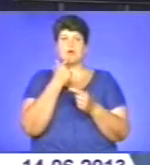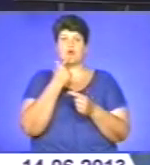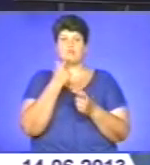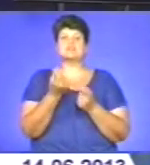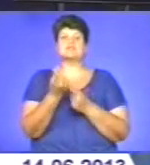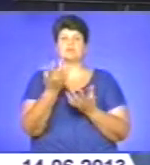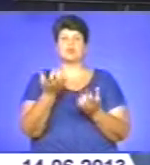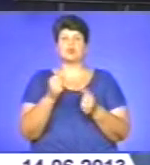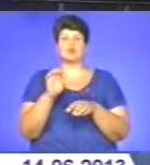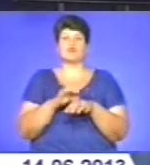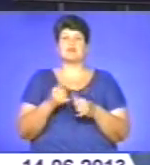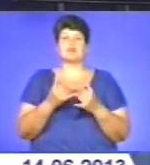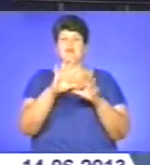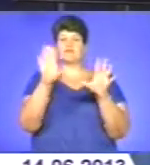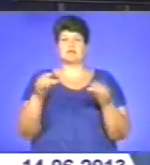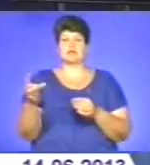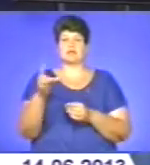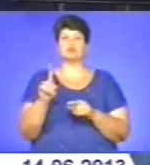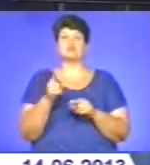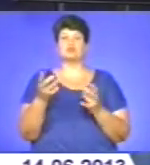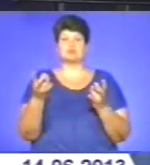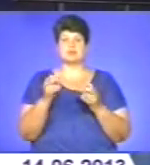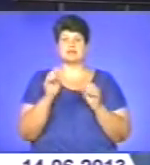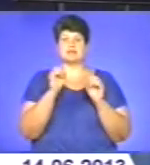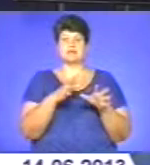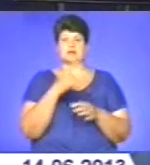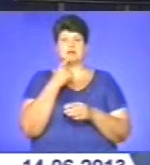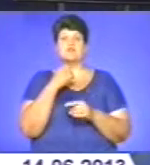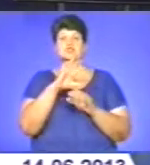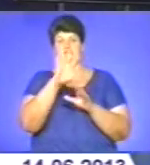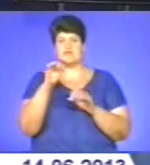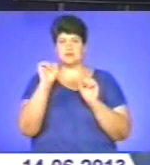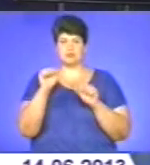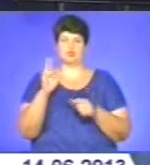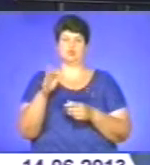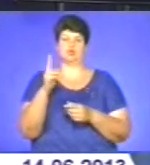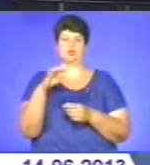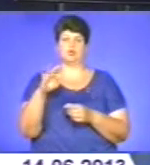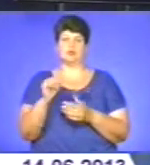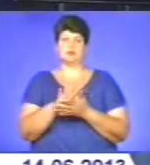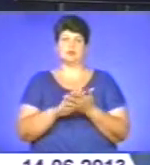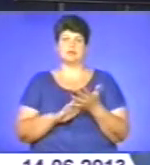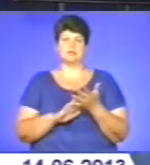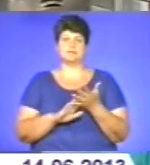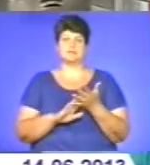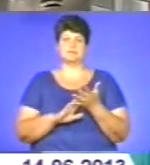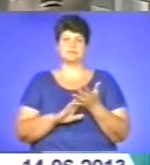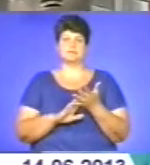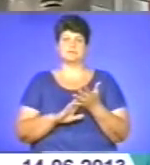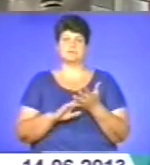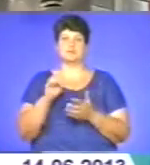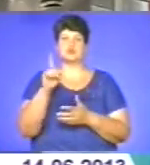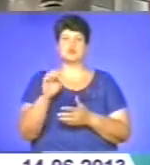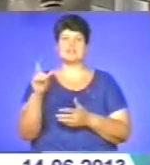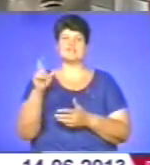хворих усіх районів? Чому потрібно здавати кров і чи усі можуть бути донорами? Далі у сюжеті. Зоя